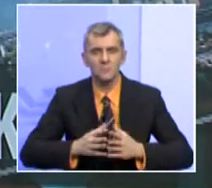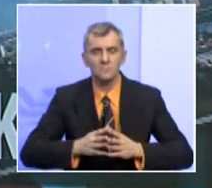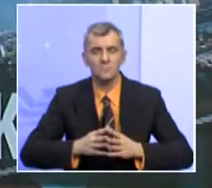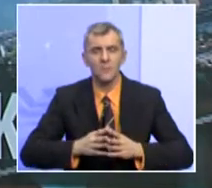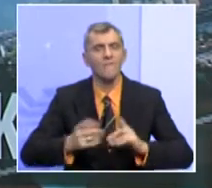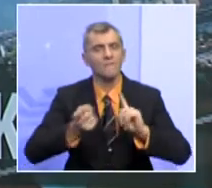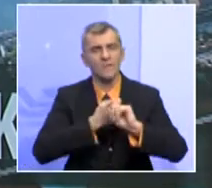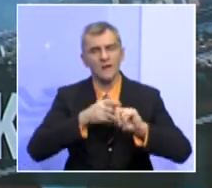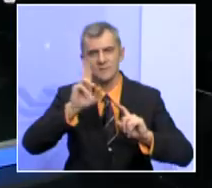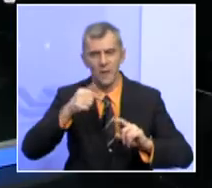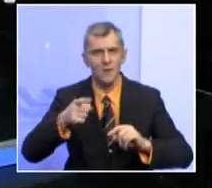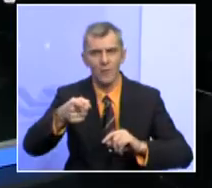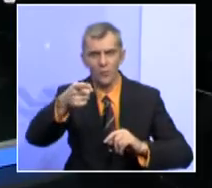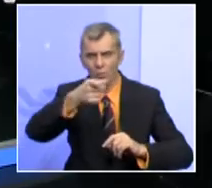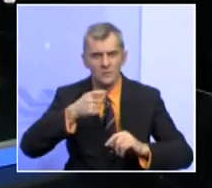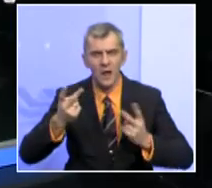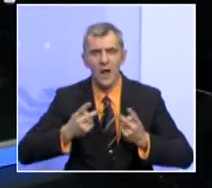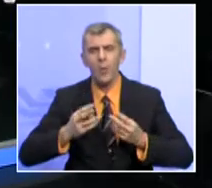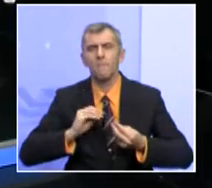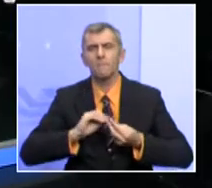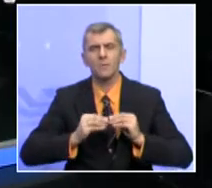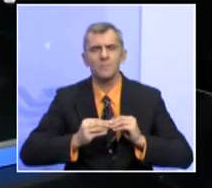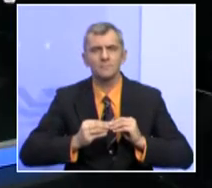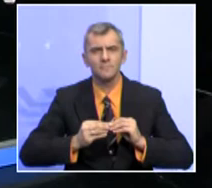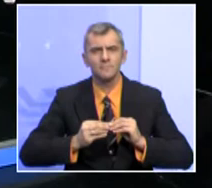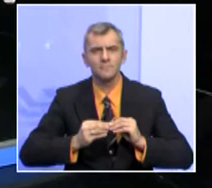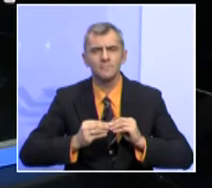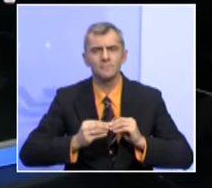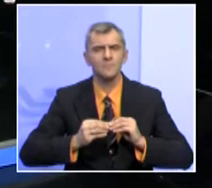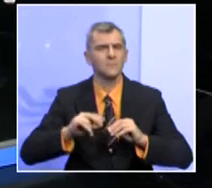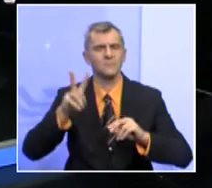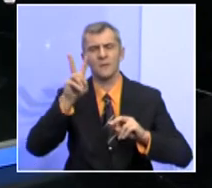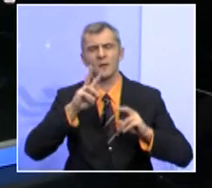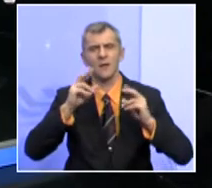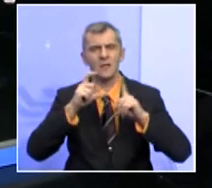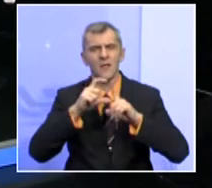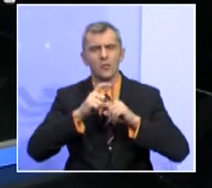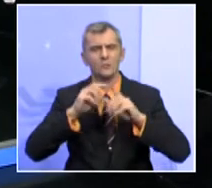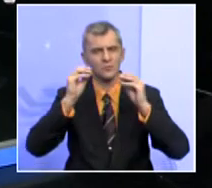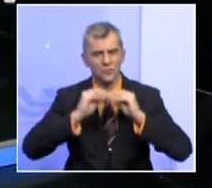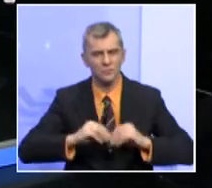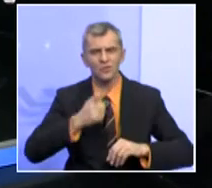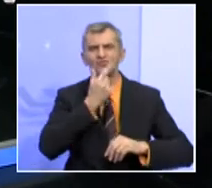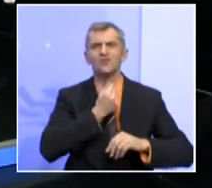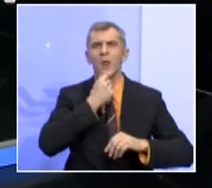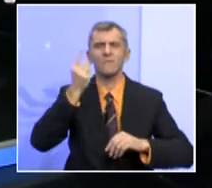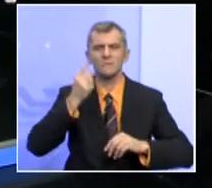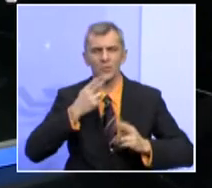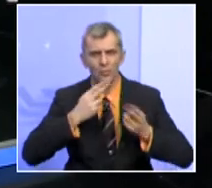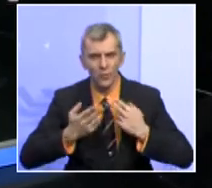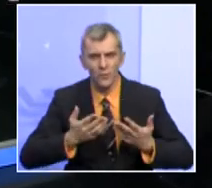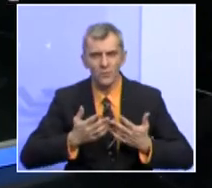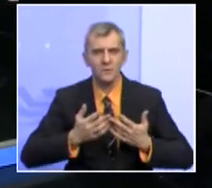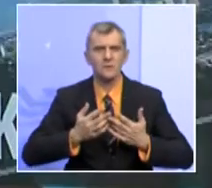Federacija ima ovakvu organizaciju kao posjedicu voštonskog sporazuma ženevskih dogovora, rimskih